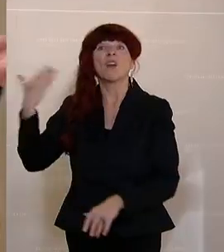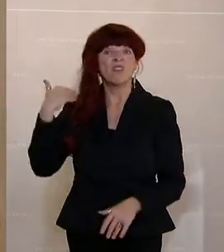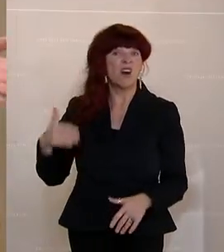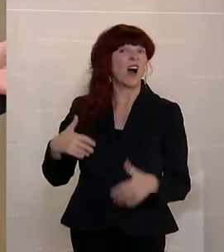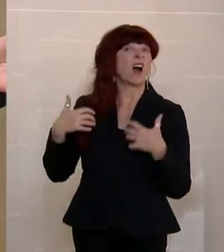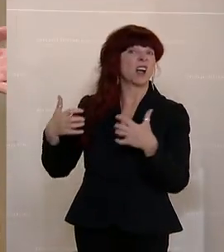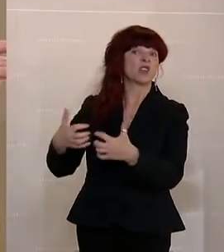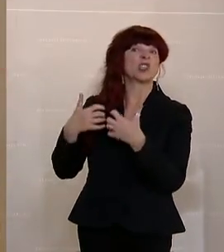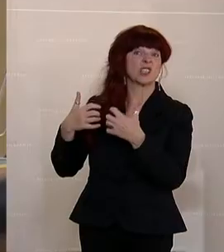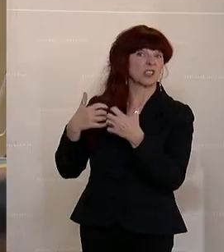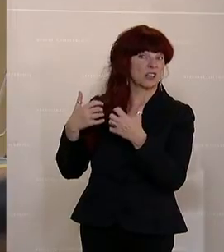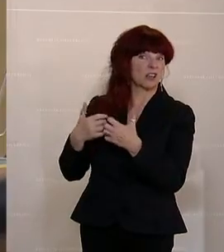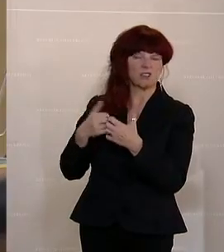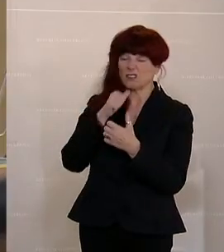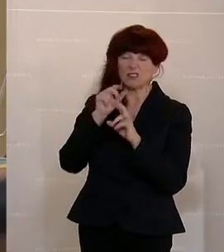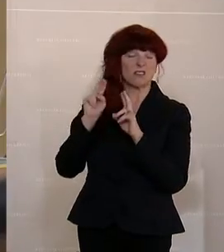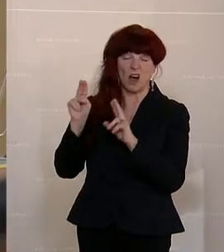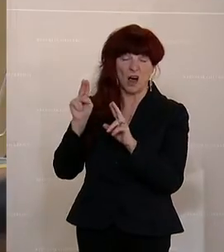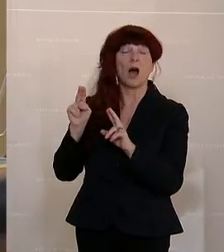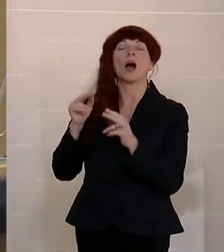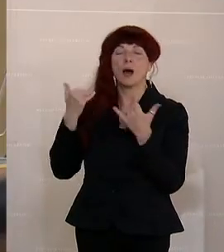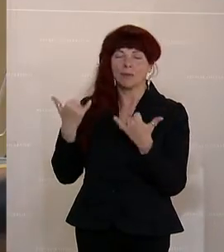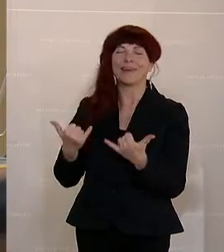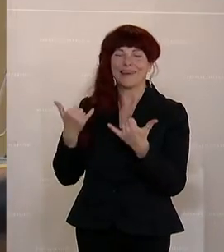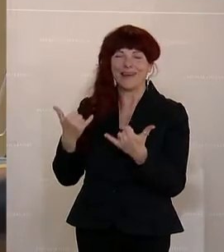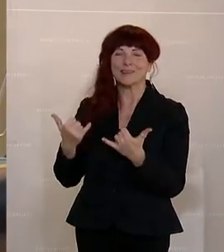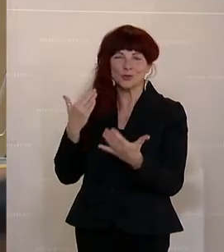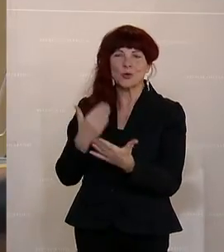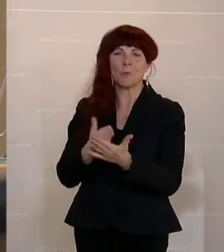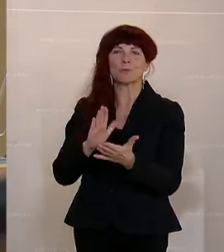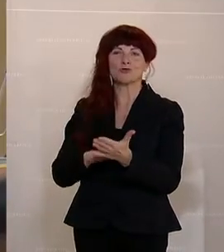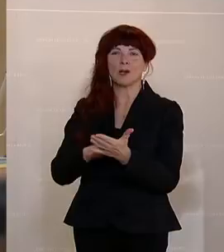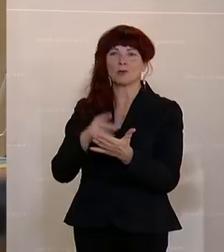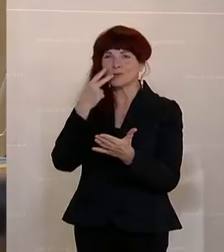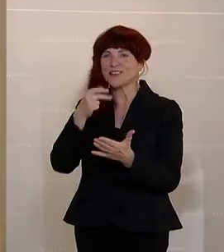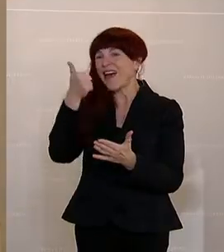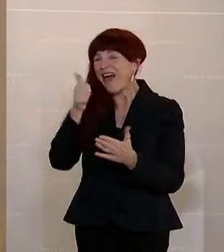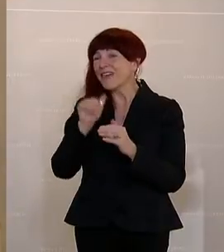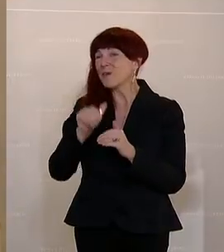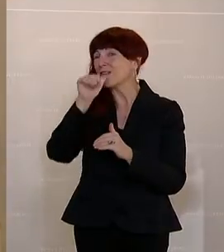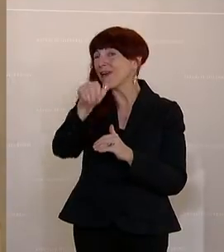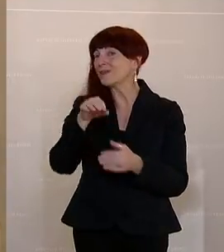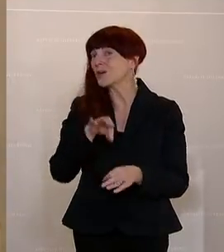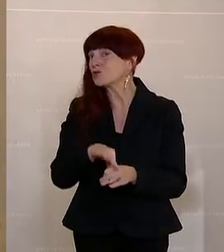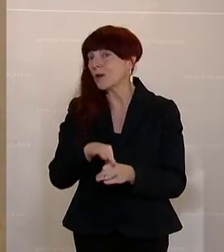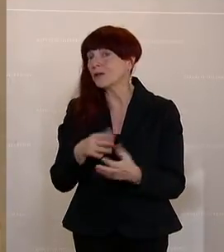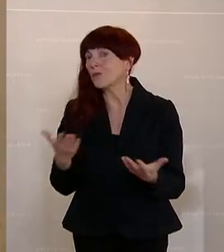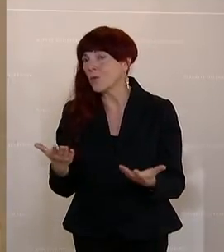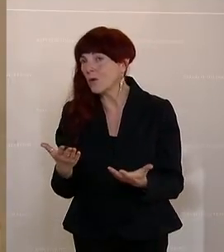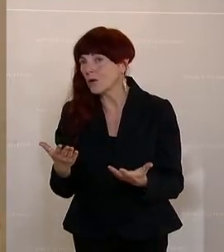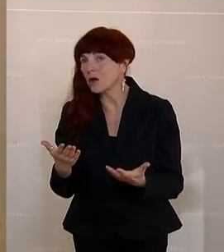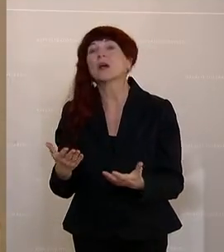gesagt, und das bestätigt sich jetzt auch noch immer, die ist inexistent, diese Milliarde. Und wir könnten sie aber gut gebrauchen im